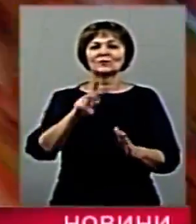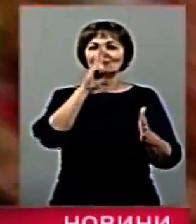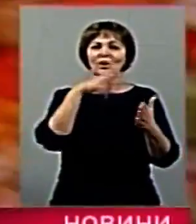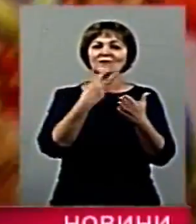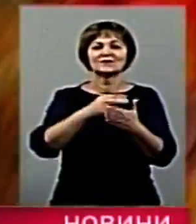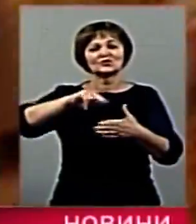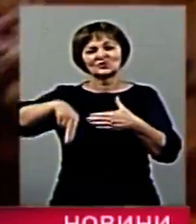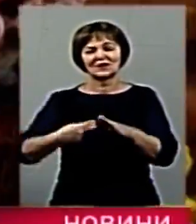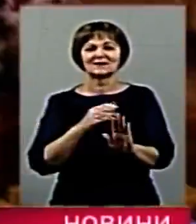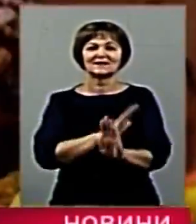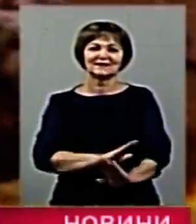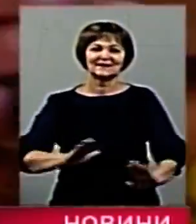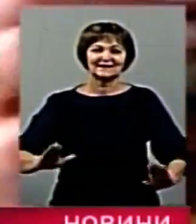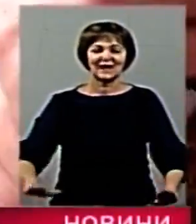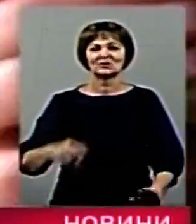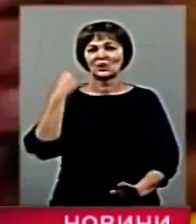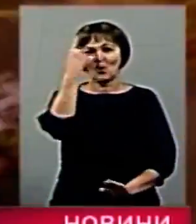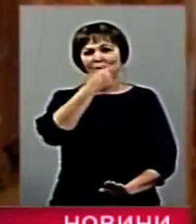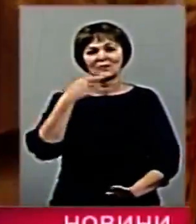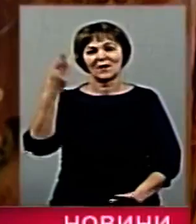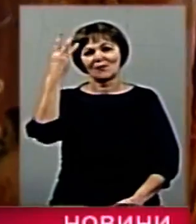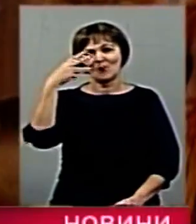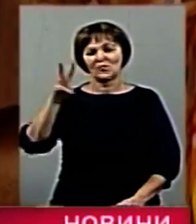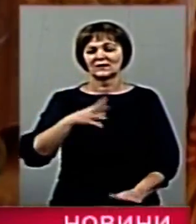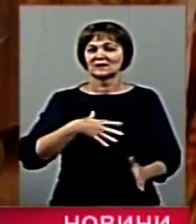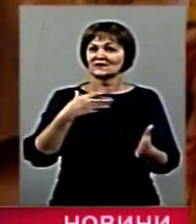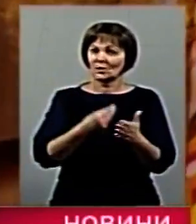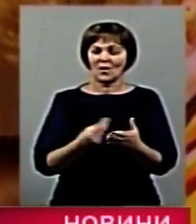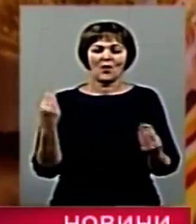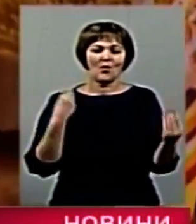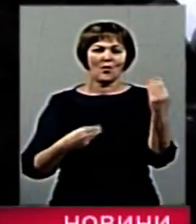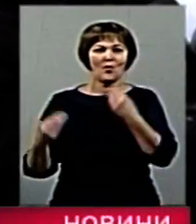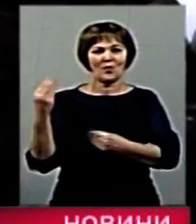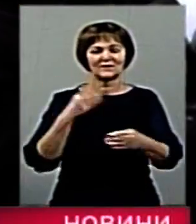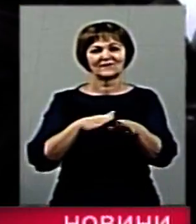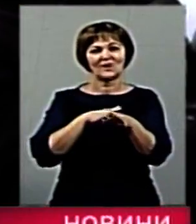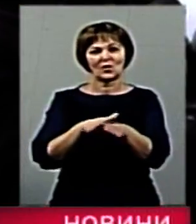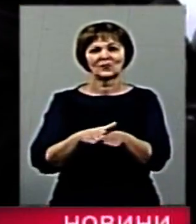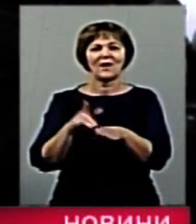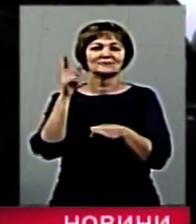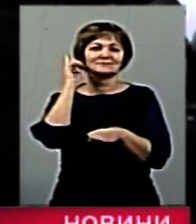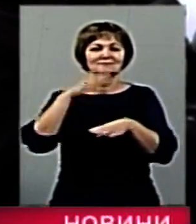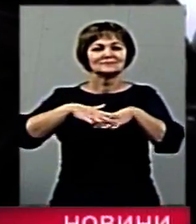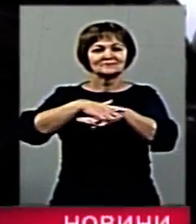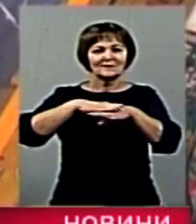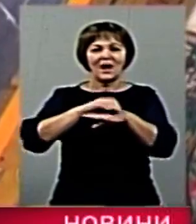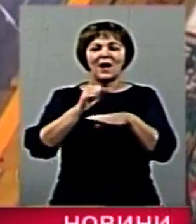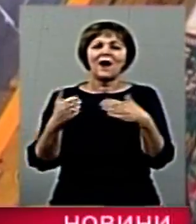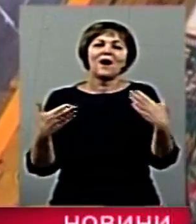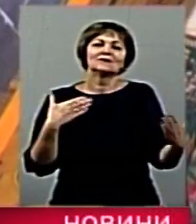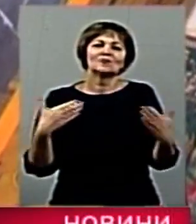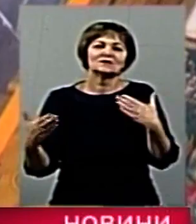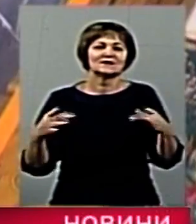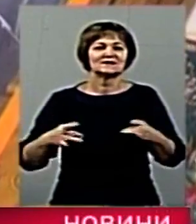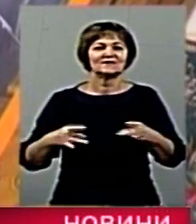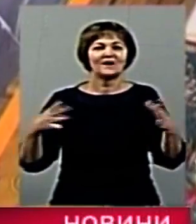через дитячі образи моду на своє, розповідають учасники. Одяг виконали в етностилі, а атмосферу свят передали візуально, відповідно